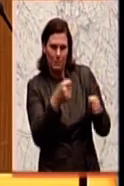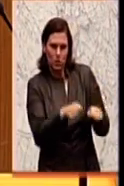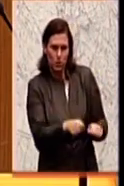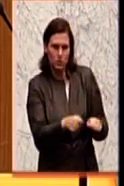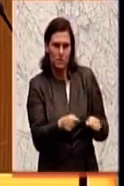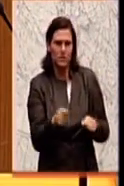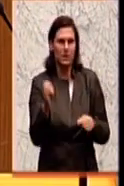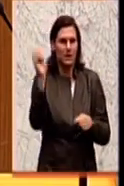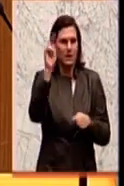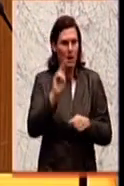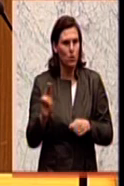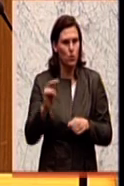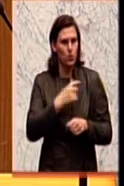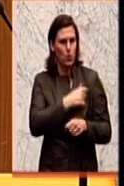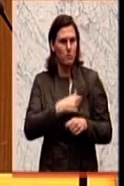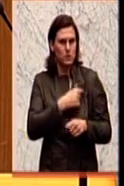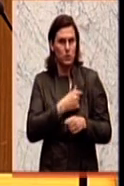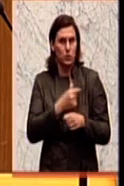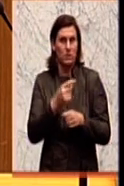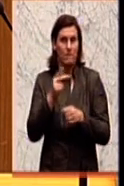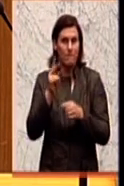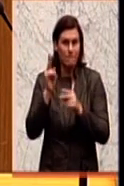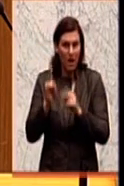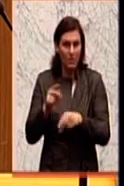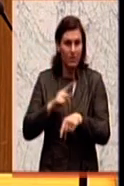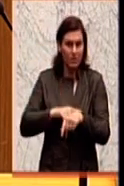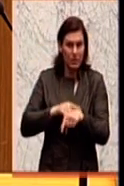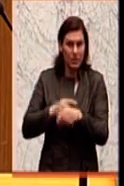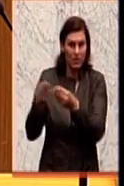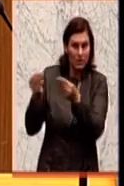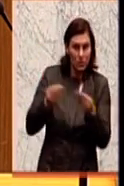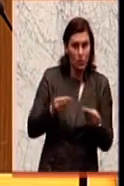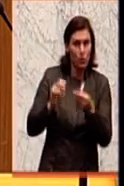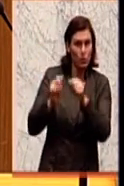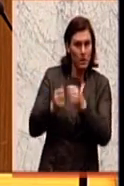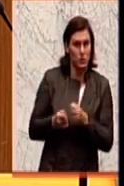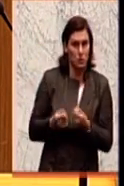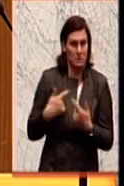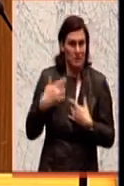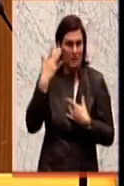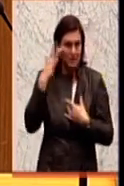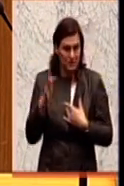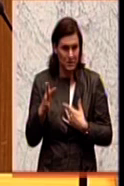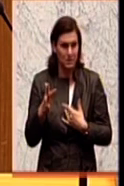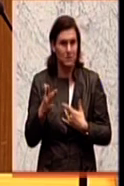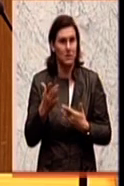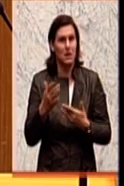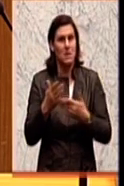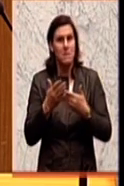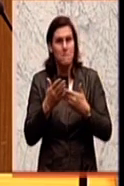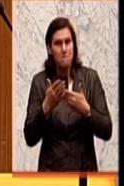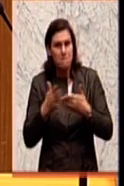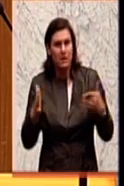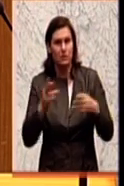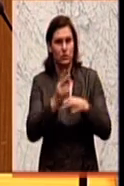bis wann wir mit Abänderungen zu rechnen haben. Und es ist aber hier sehr wohl auch zu ergänzen, dass die Mehrheit der Mitgliedstaaten gegen eine